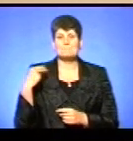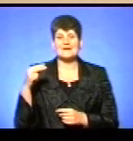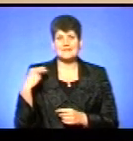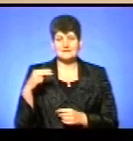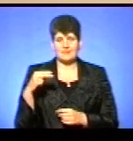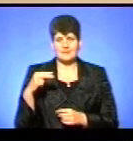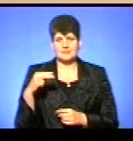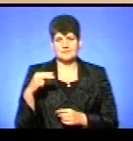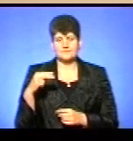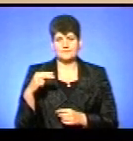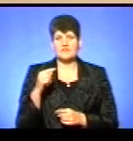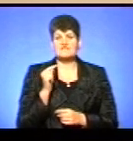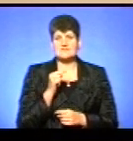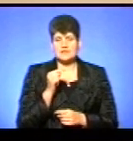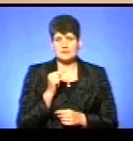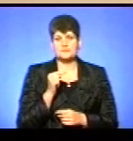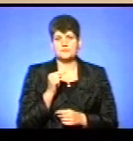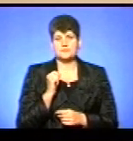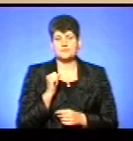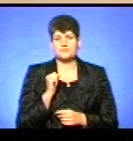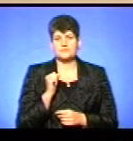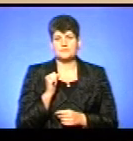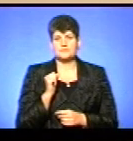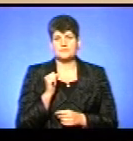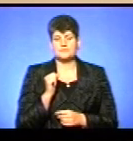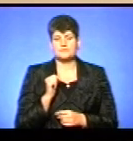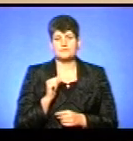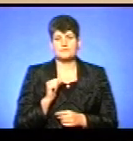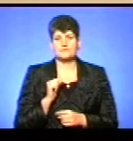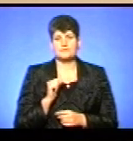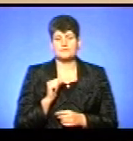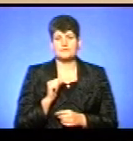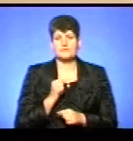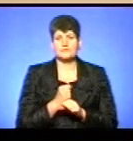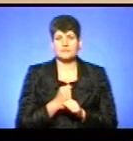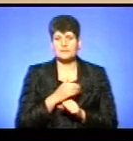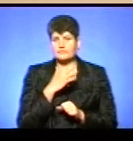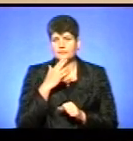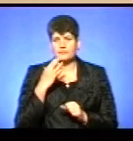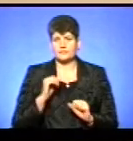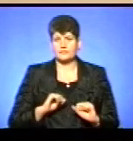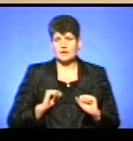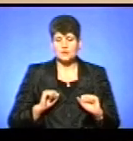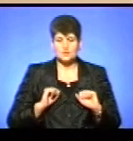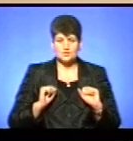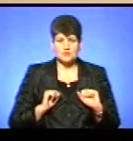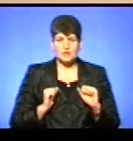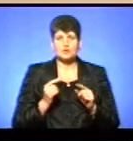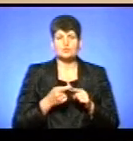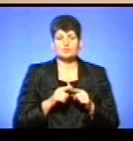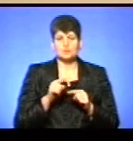він доклав усіх з усіх, щоб таку